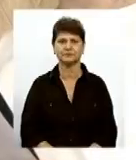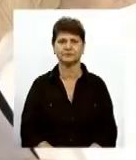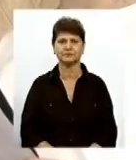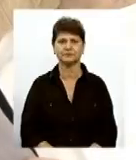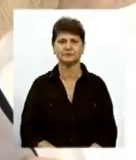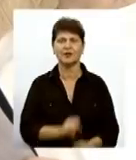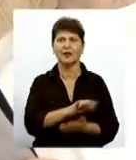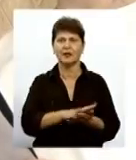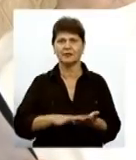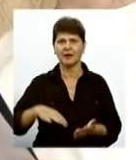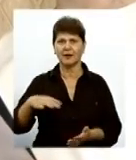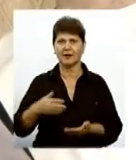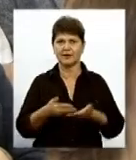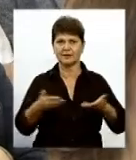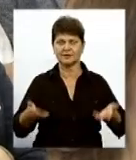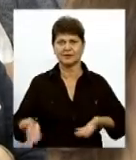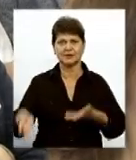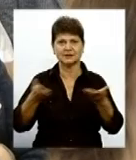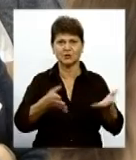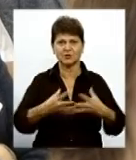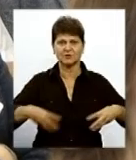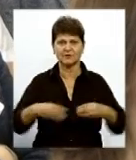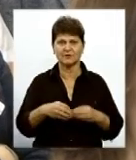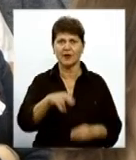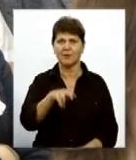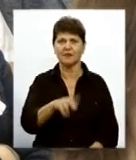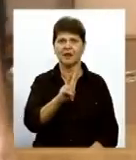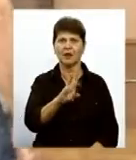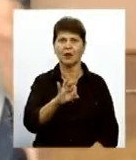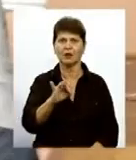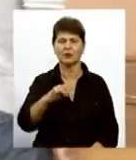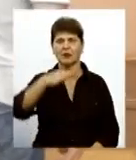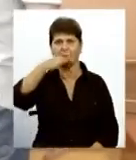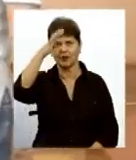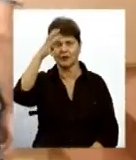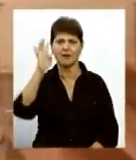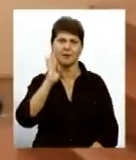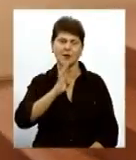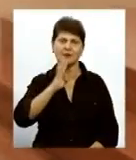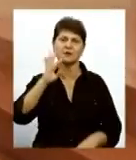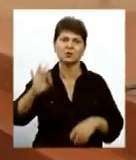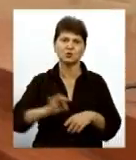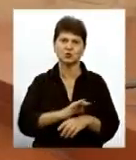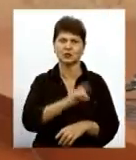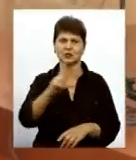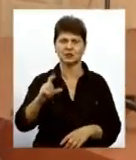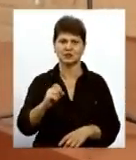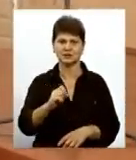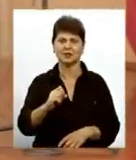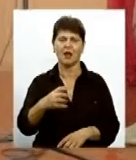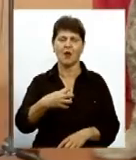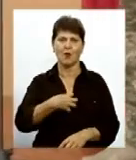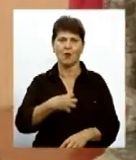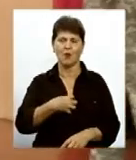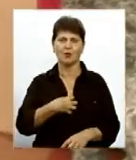Далі на сцену запрошують родину загиблого Павла Корнелюка – батька, матір, дружину та доньку Орден за мужність, присвоєний бітцю